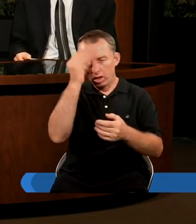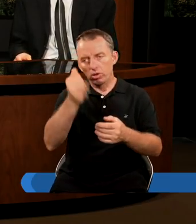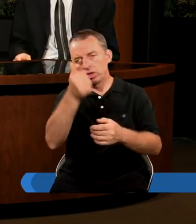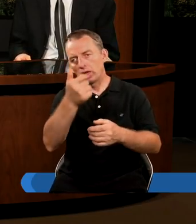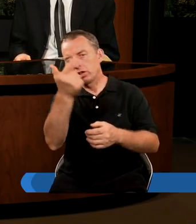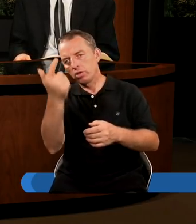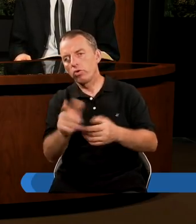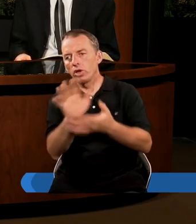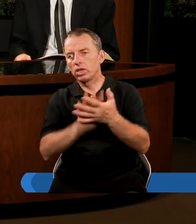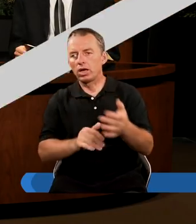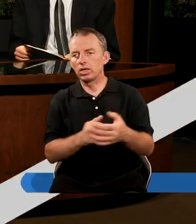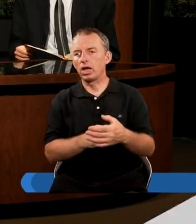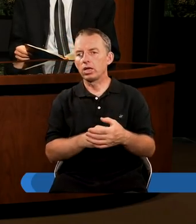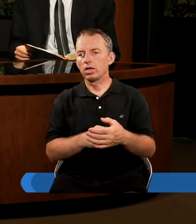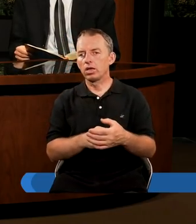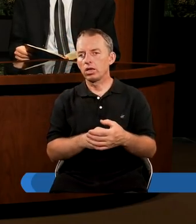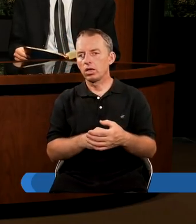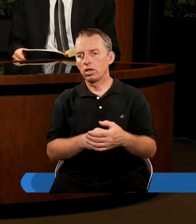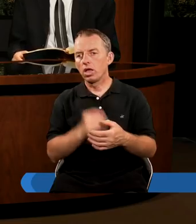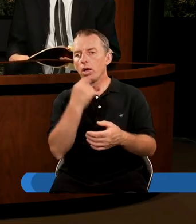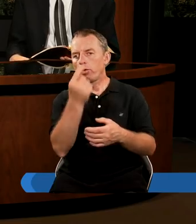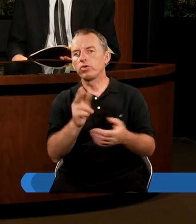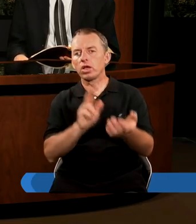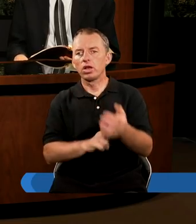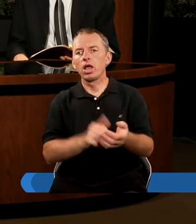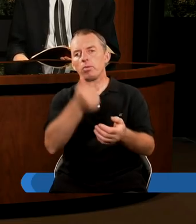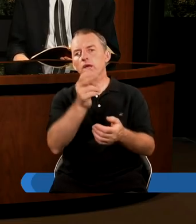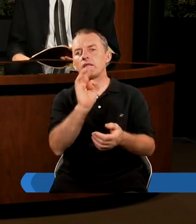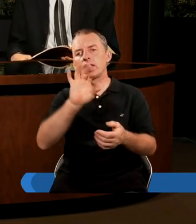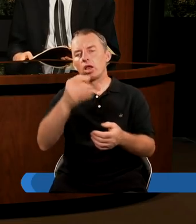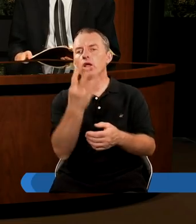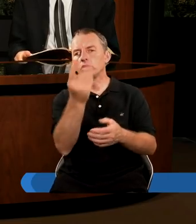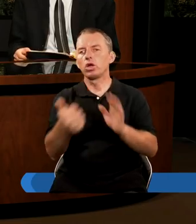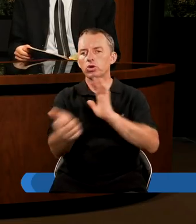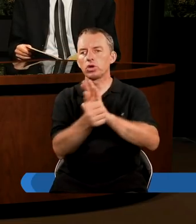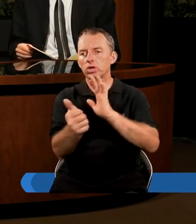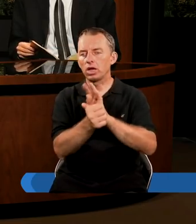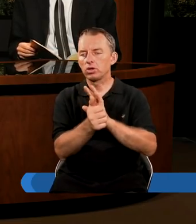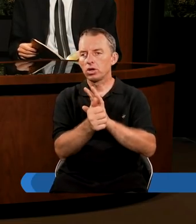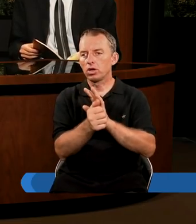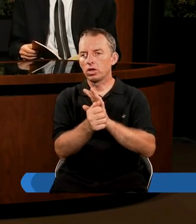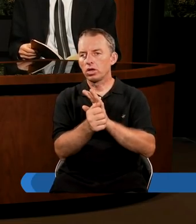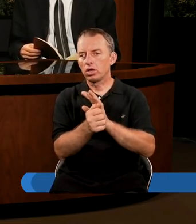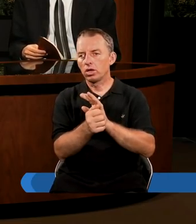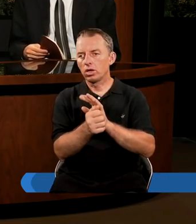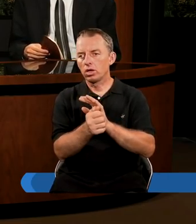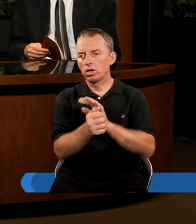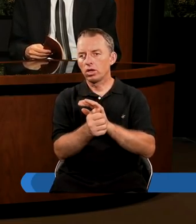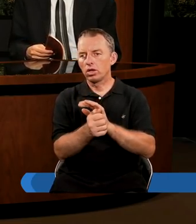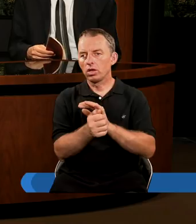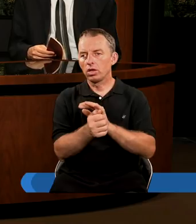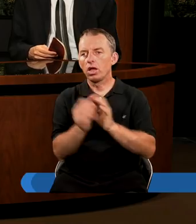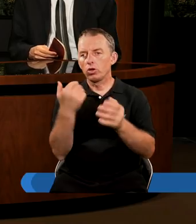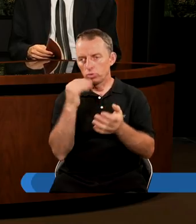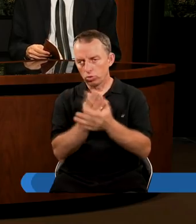jednym czy dwóch tekstach. A co powiecie na pierwszy Tesaloniczan 4,16? A no tak. To